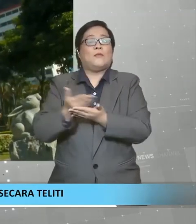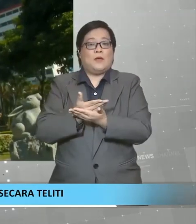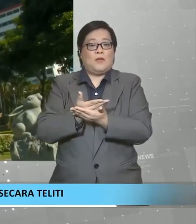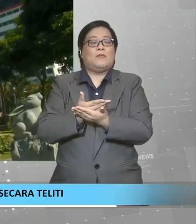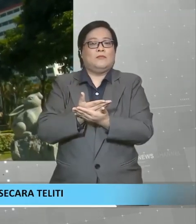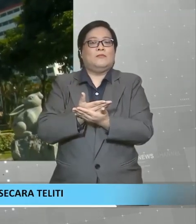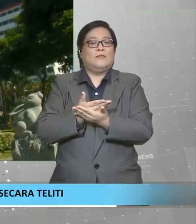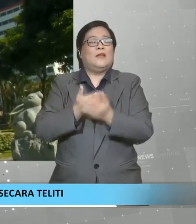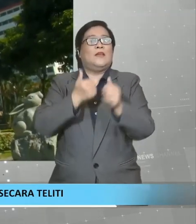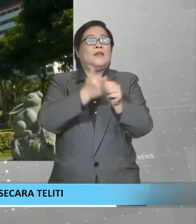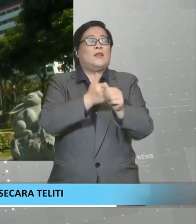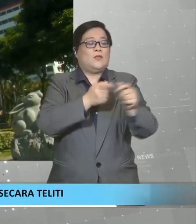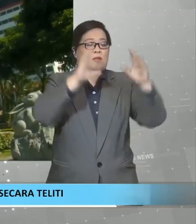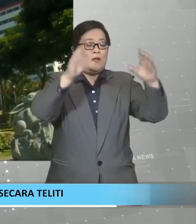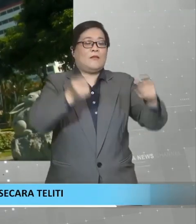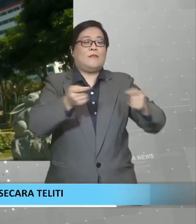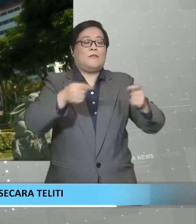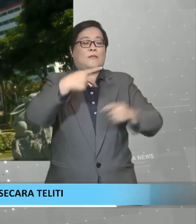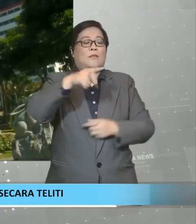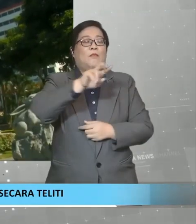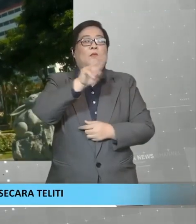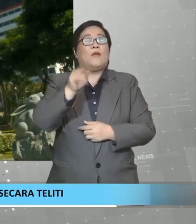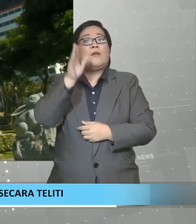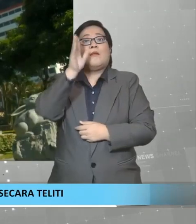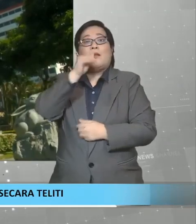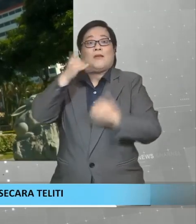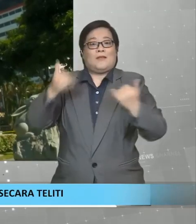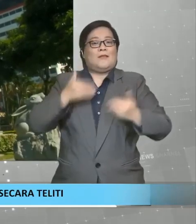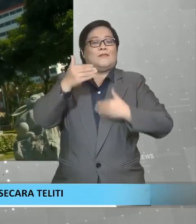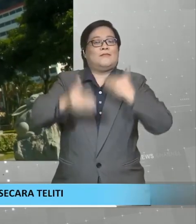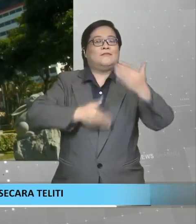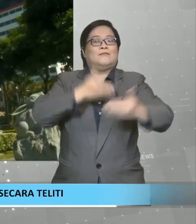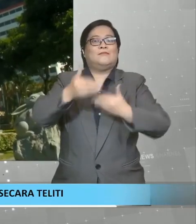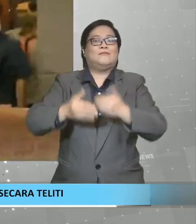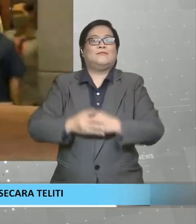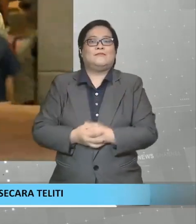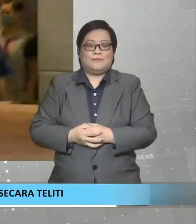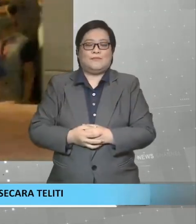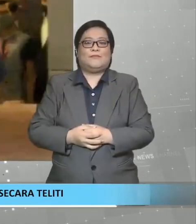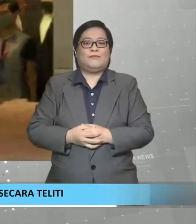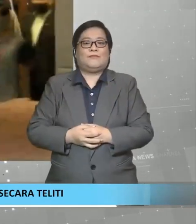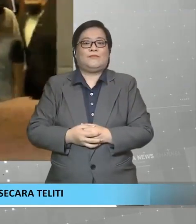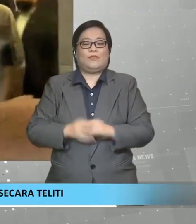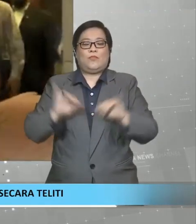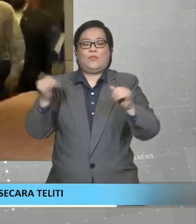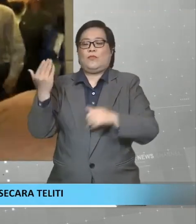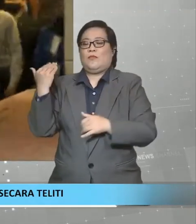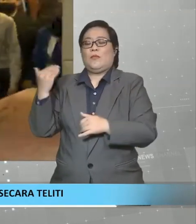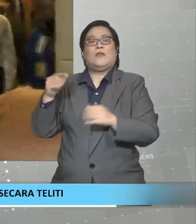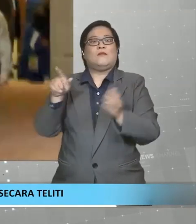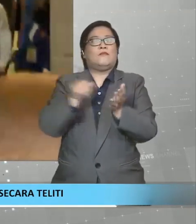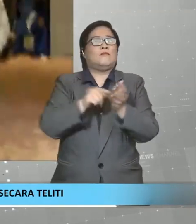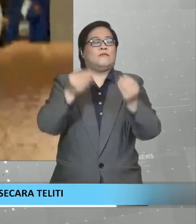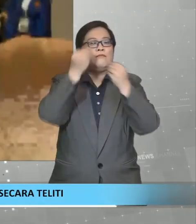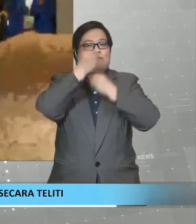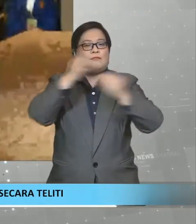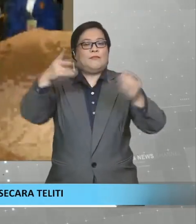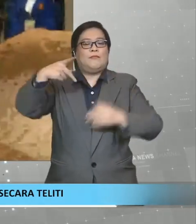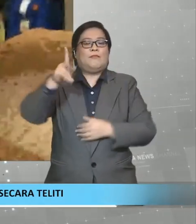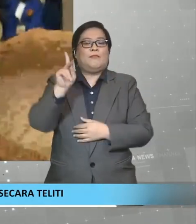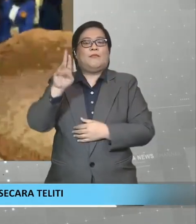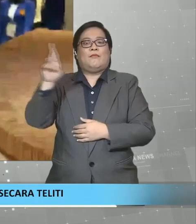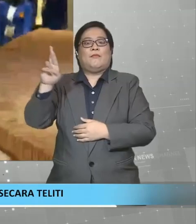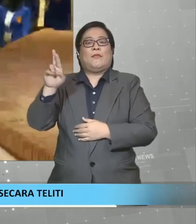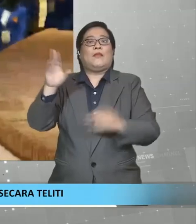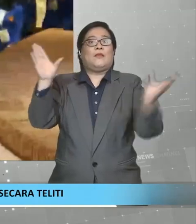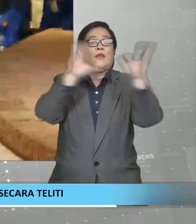berdasarkan pengendalian PRN Melaka yang sedang berlangsung ketika ini. Jumaat lalu, sebuah media melaporkan PKR Sarawak